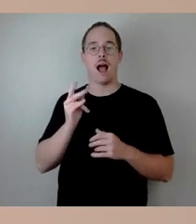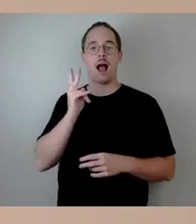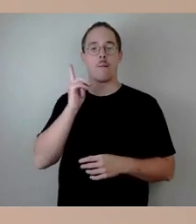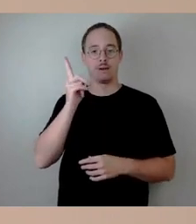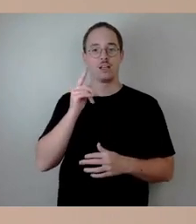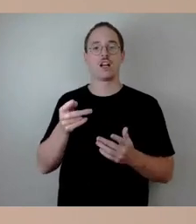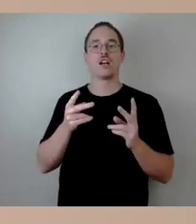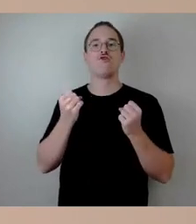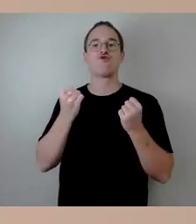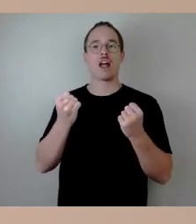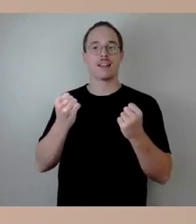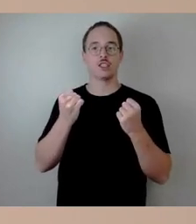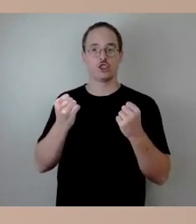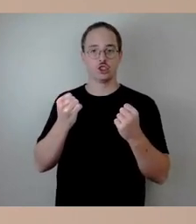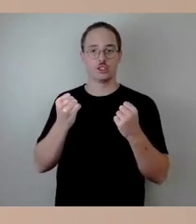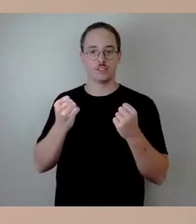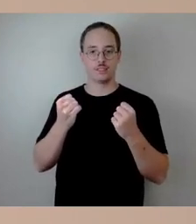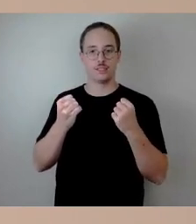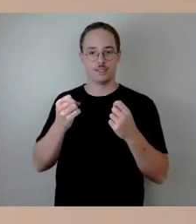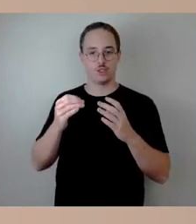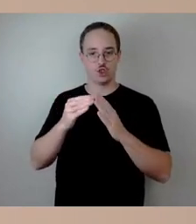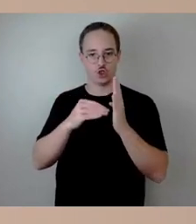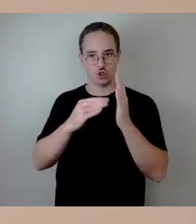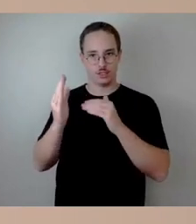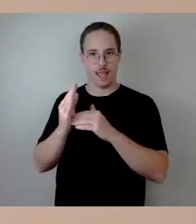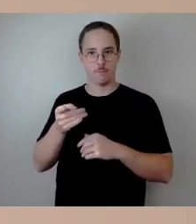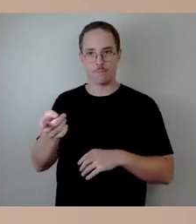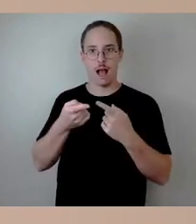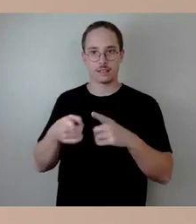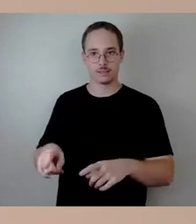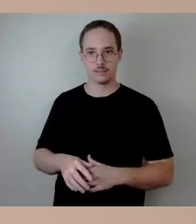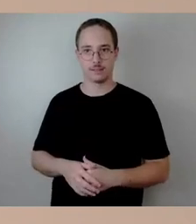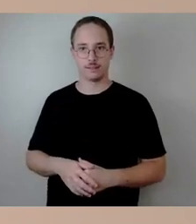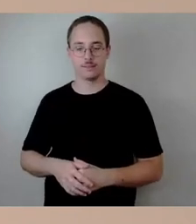monitort werden, dass sie überwacht werden.